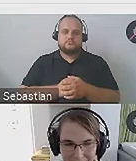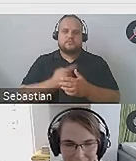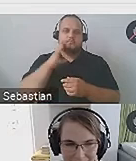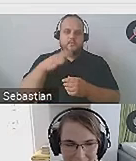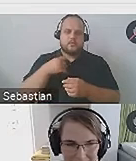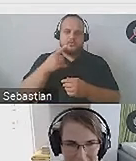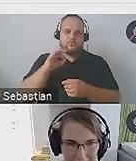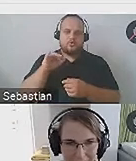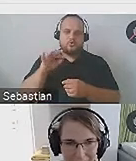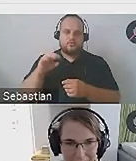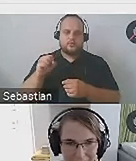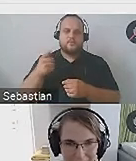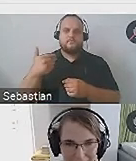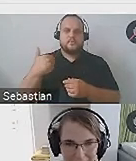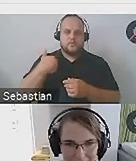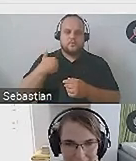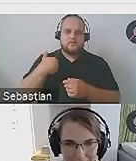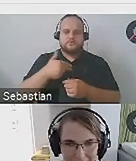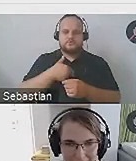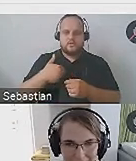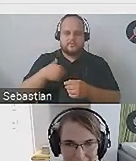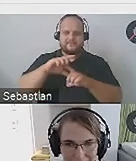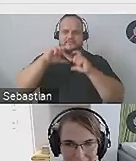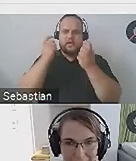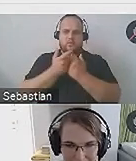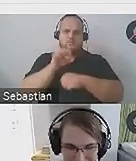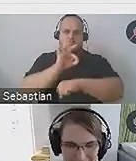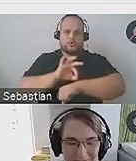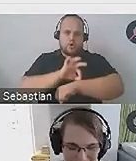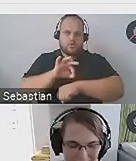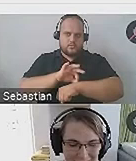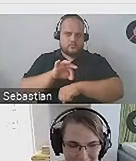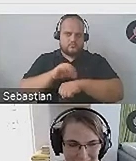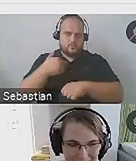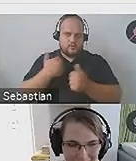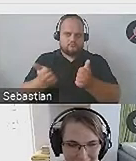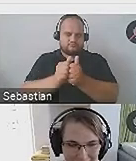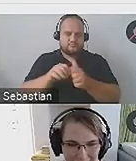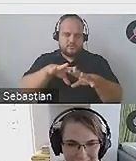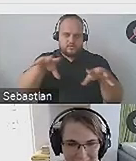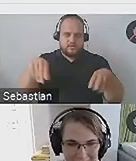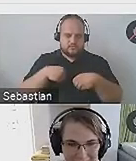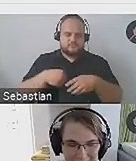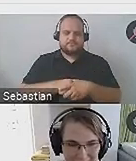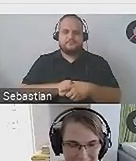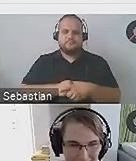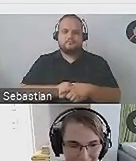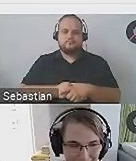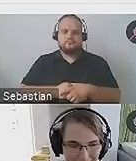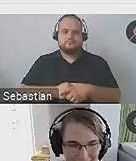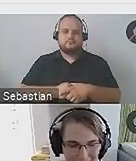była też z nami przez cały projekt Spółdzielnia Otwartej Edukacji w Bibliotece. Tutaj na slajdzie